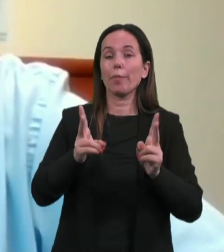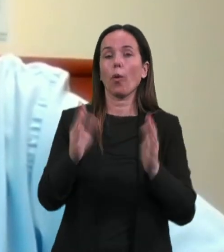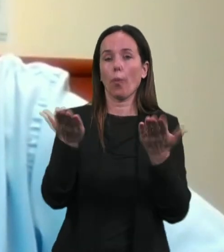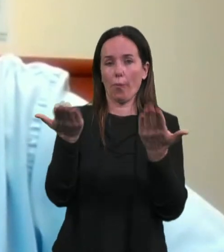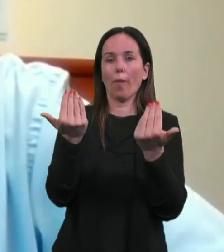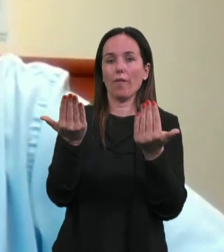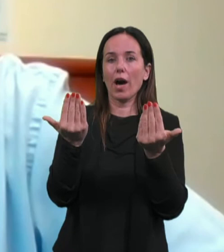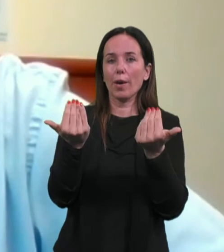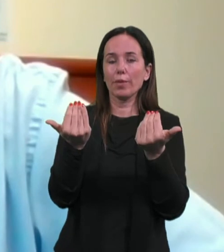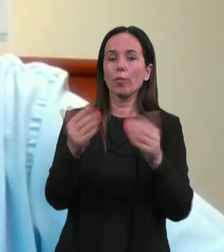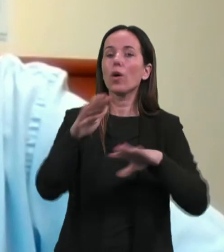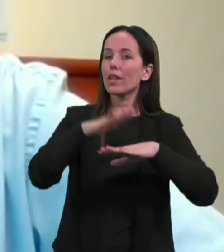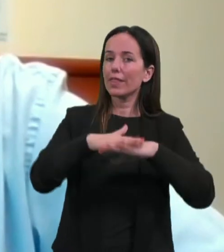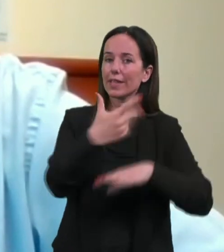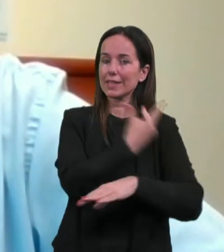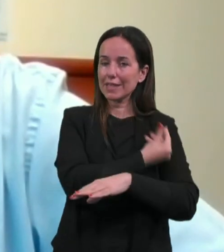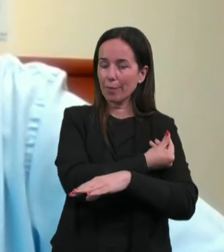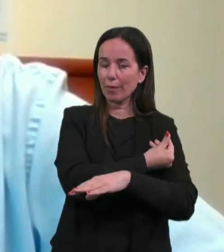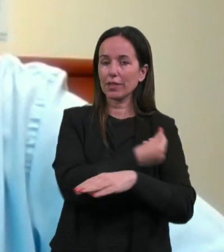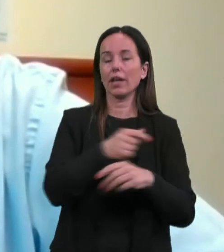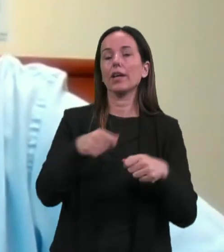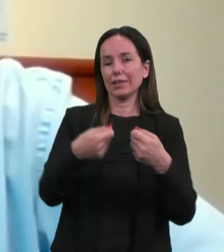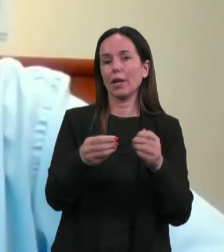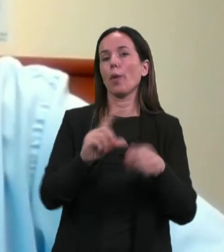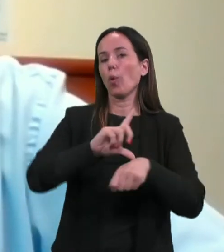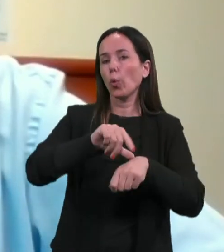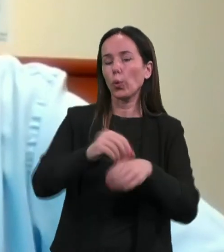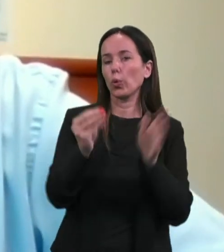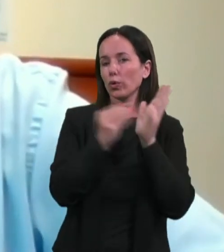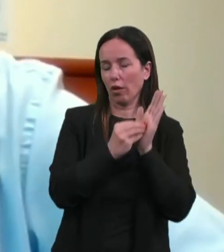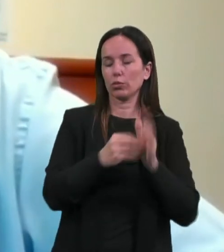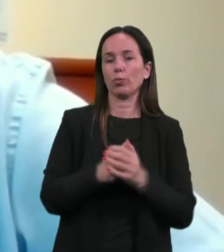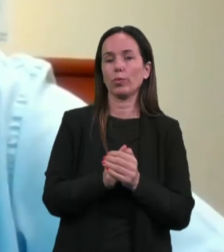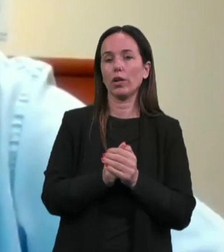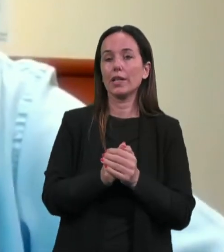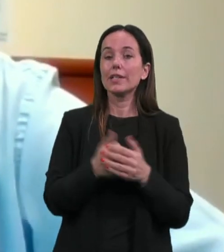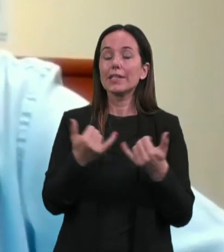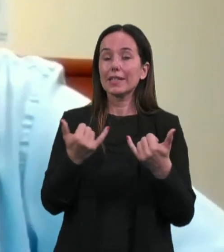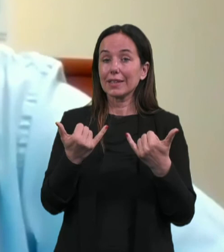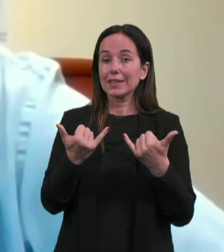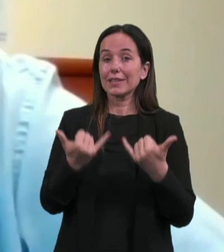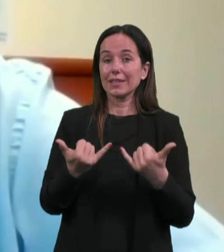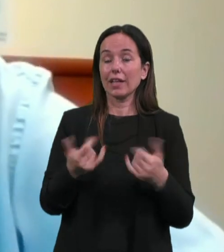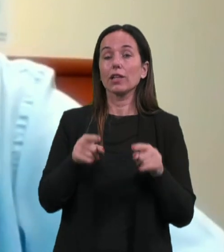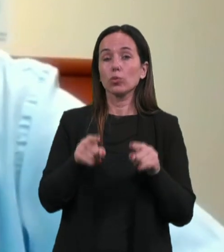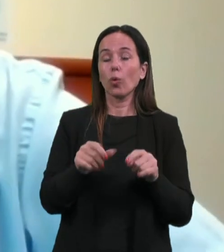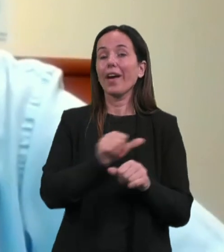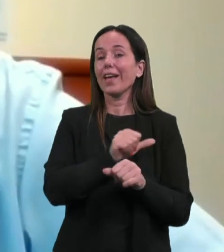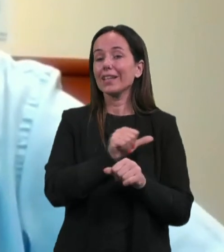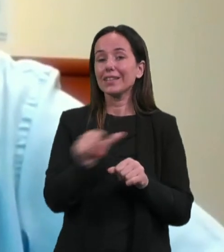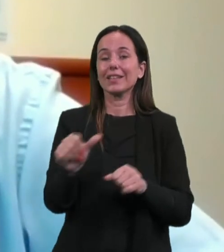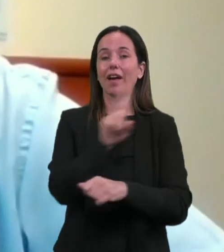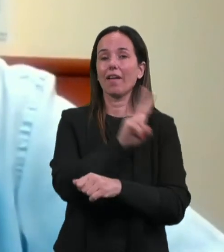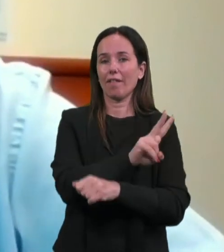na cepljenje, mu damo uro in tako naprej. To je trenutno edino varno,